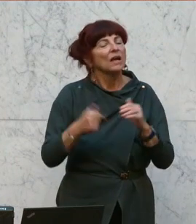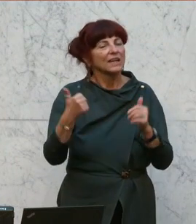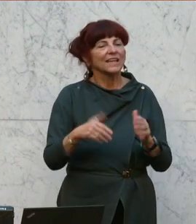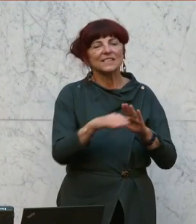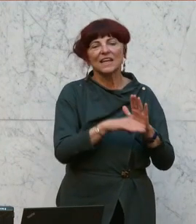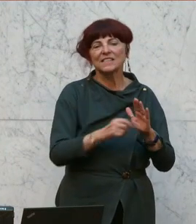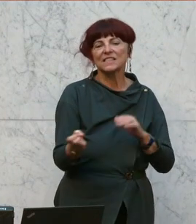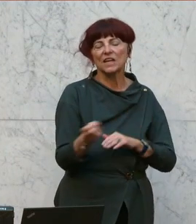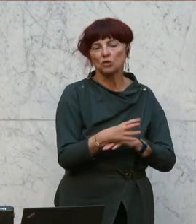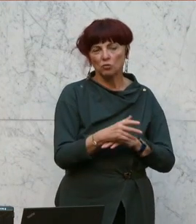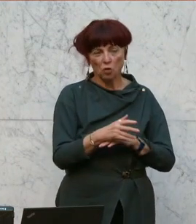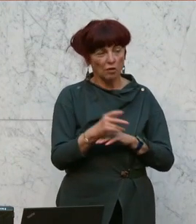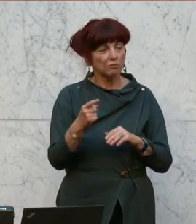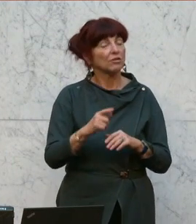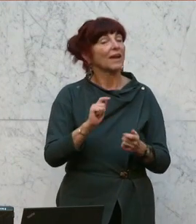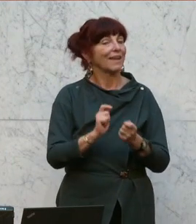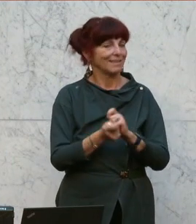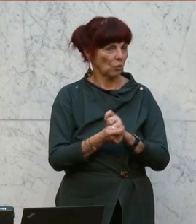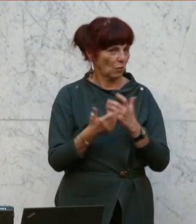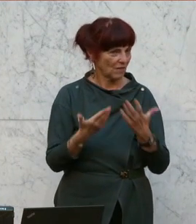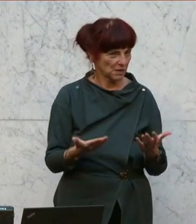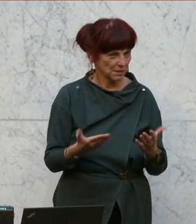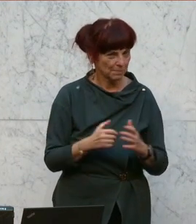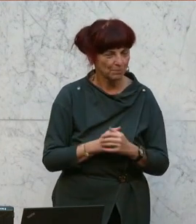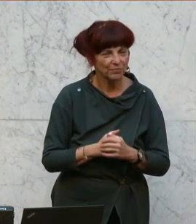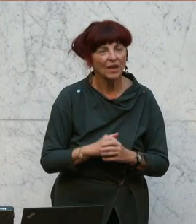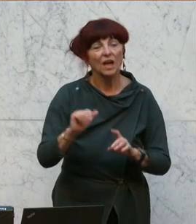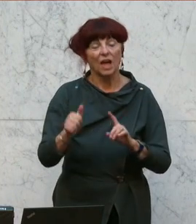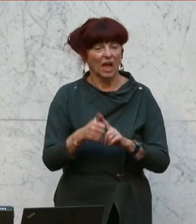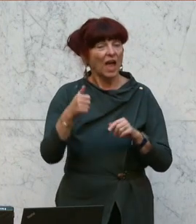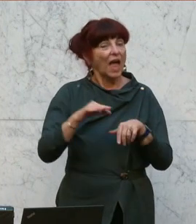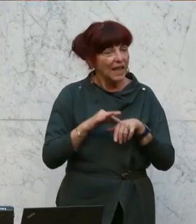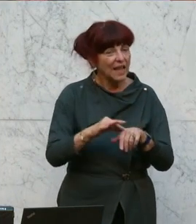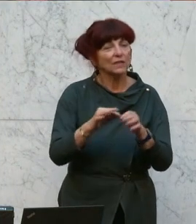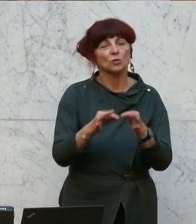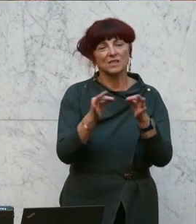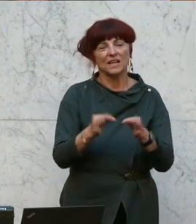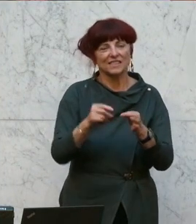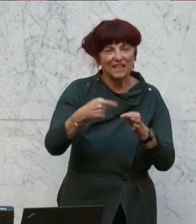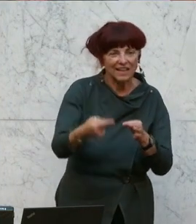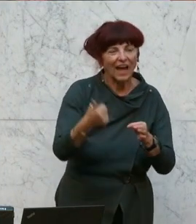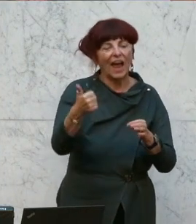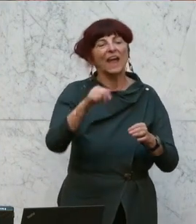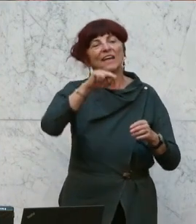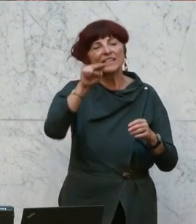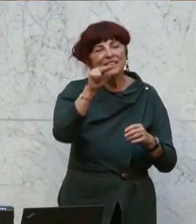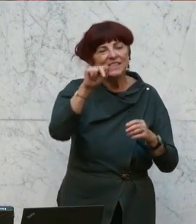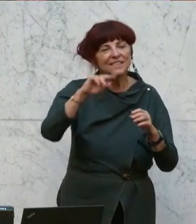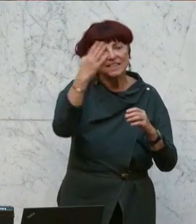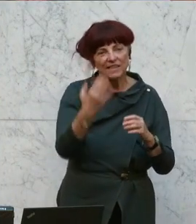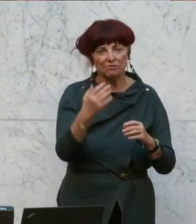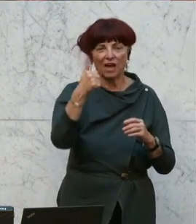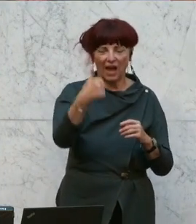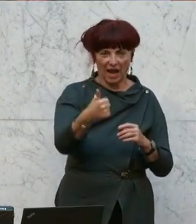Gesetzesentwurf wird wie folgt geändert. Nach dem Einleitungssatz wird folgende neue Ziffer 1 eingeführt und die